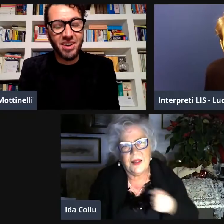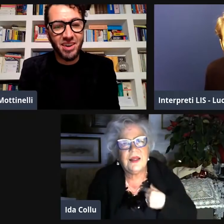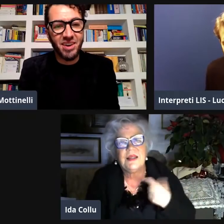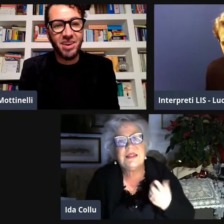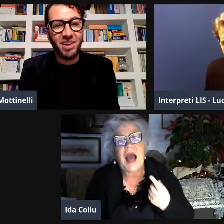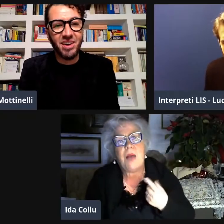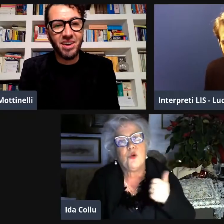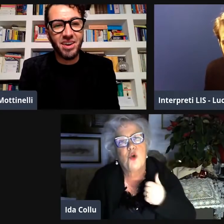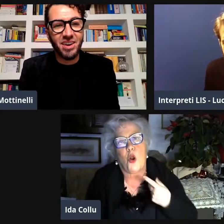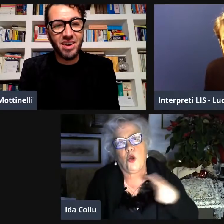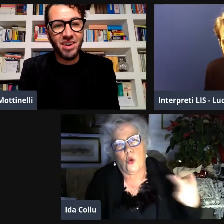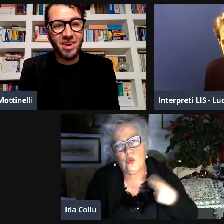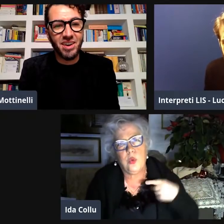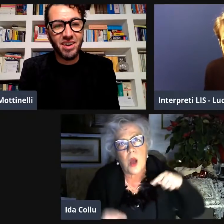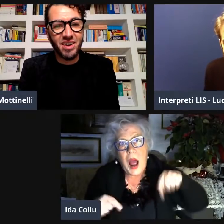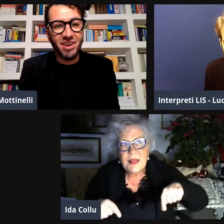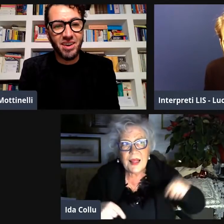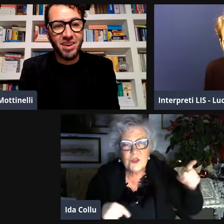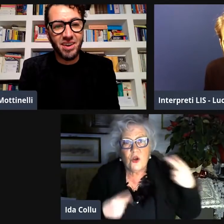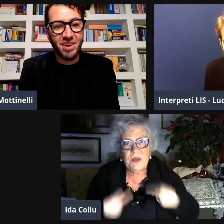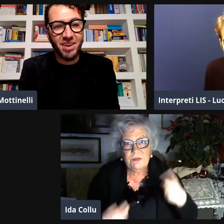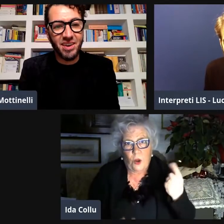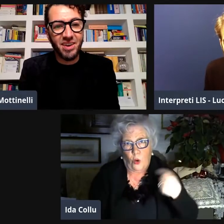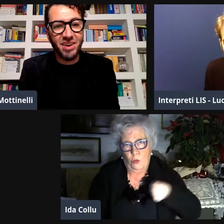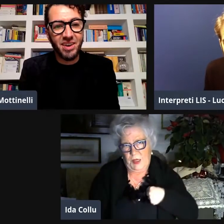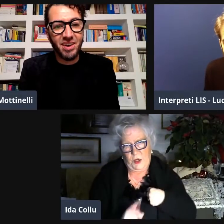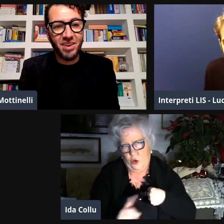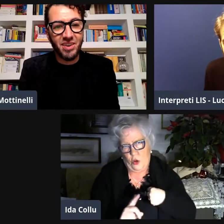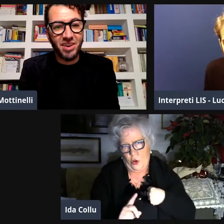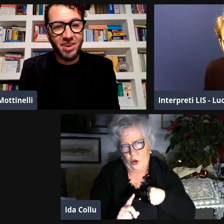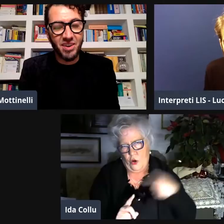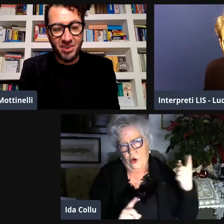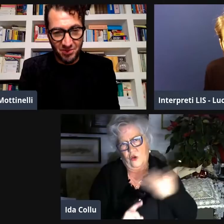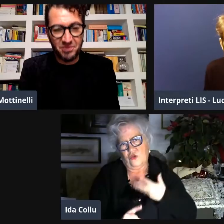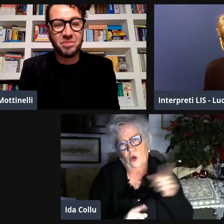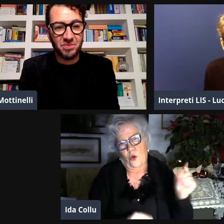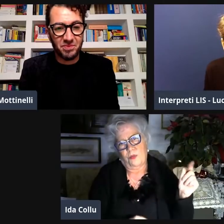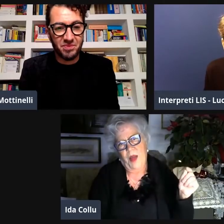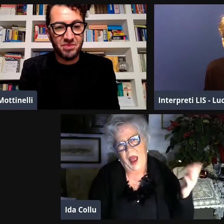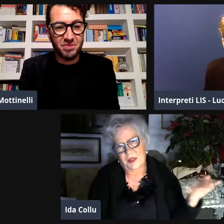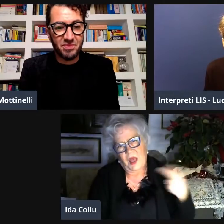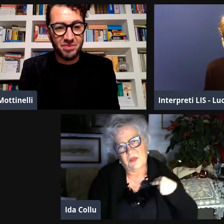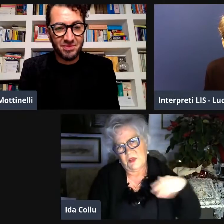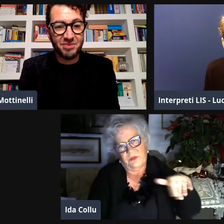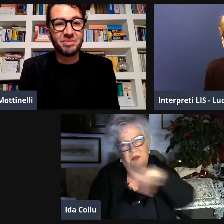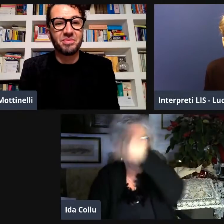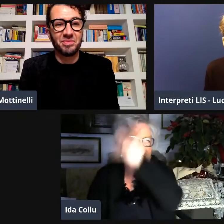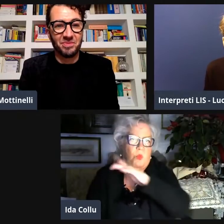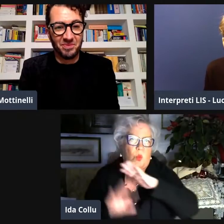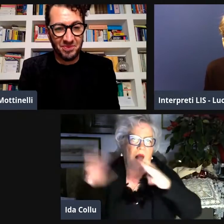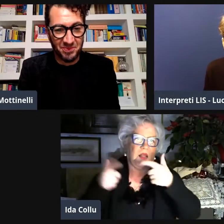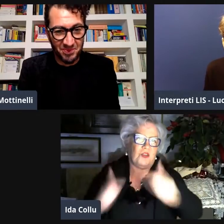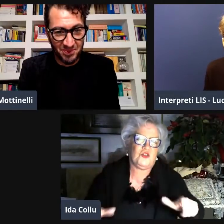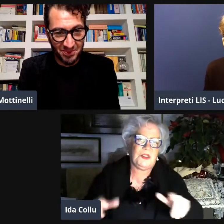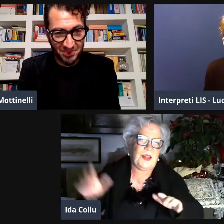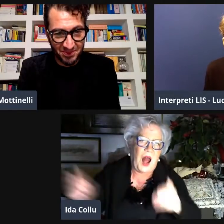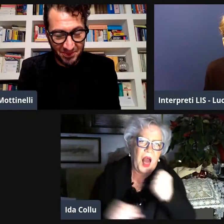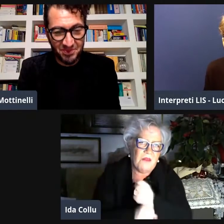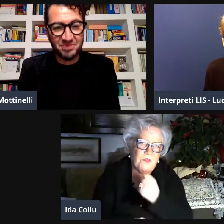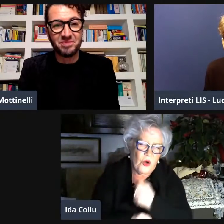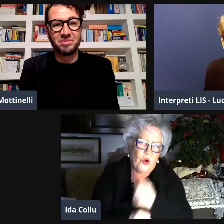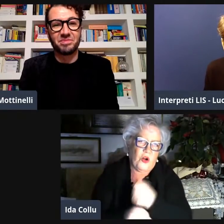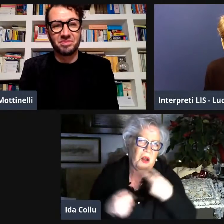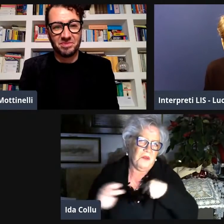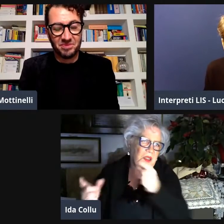siamo in buoni rapporti siamo solo noi due adesso lui non vive con me ha una compagna e